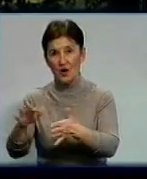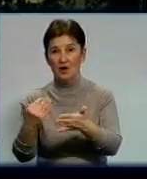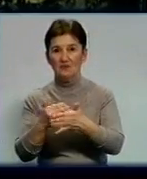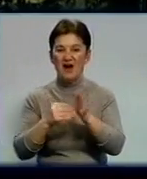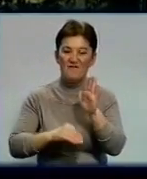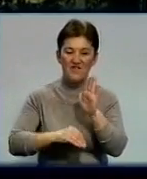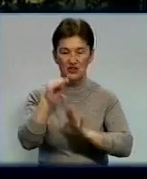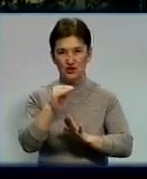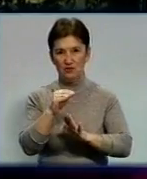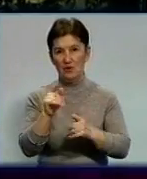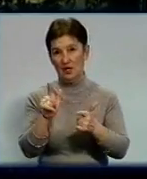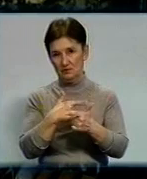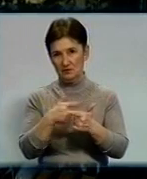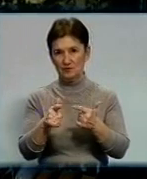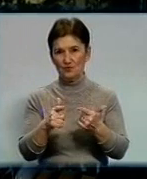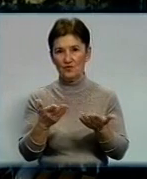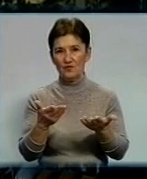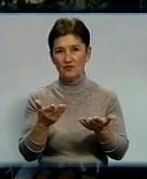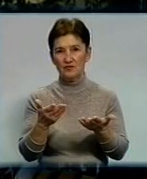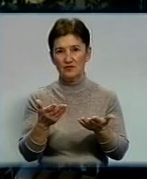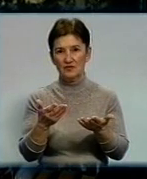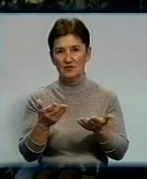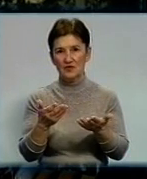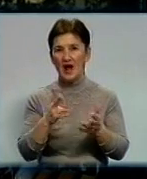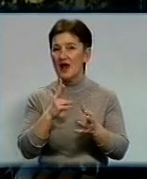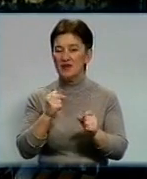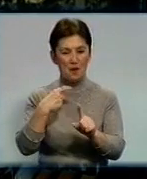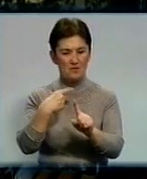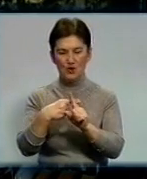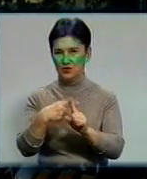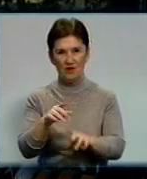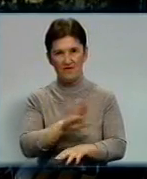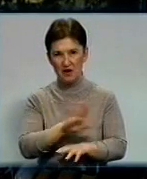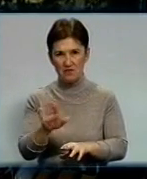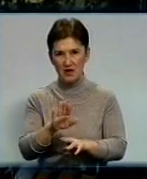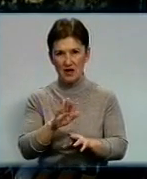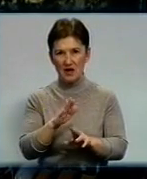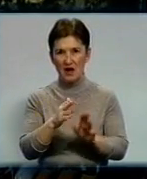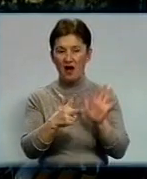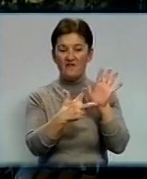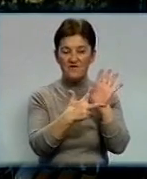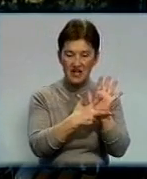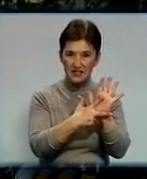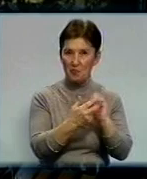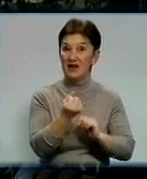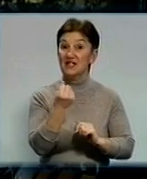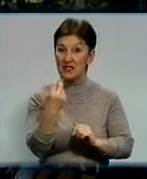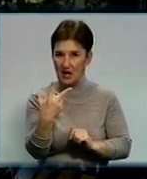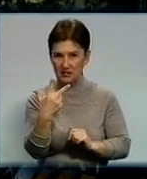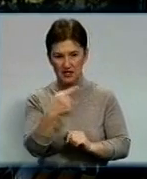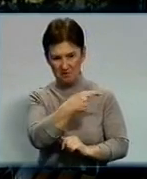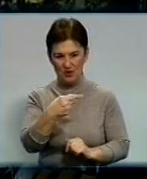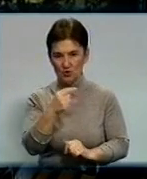температурами, тобто вищими температурами, а не плюсовими, від'ємними. 8-13 вночі і